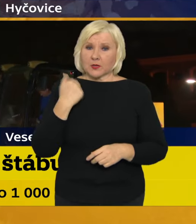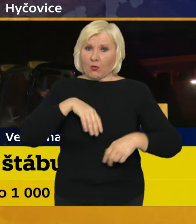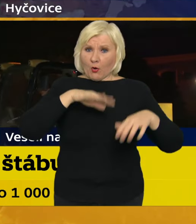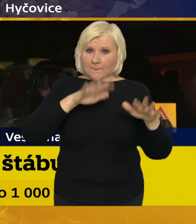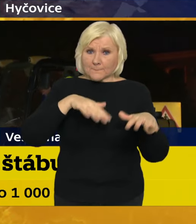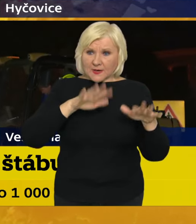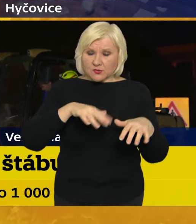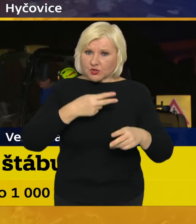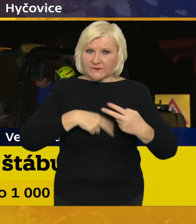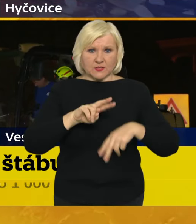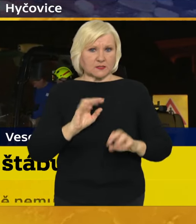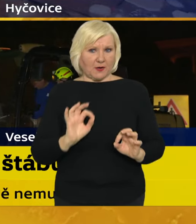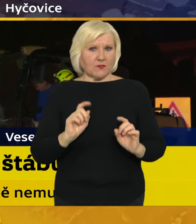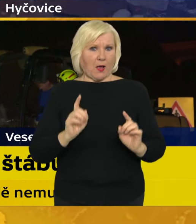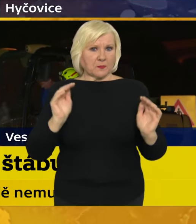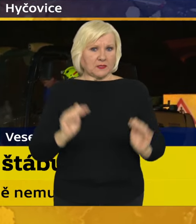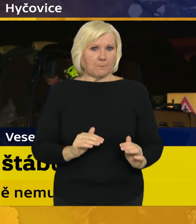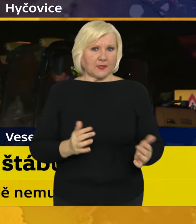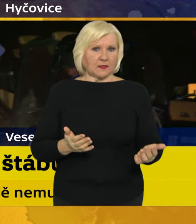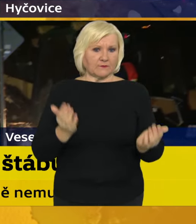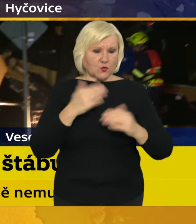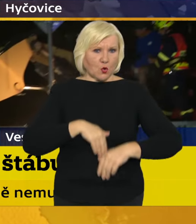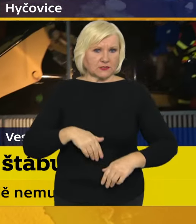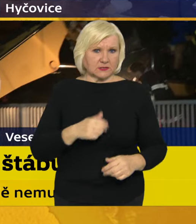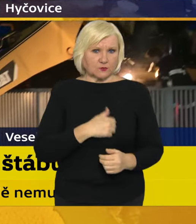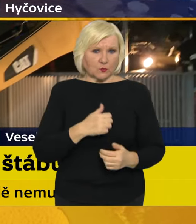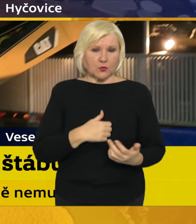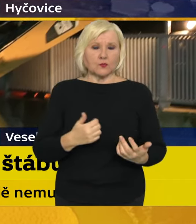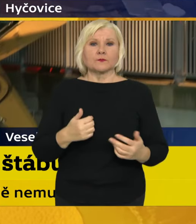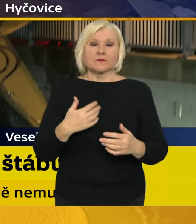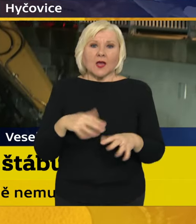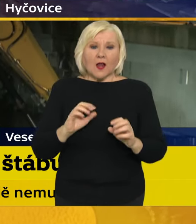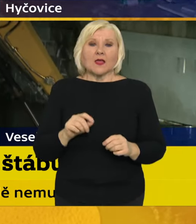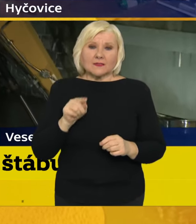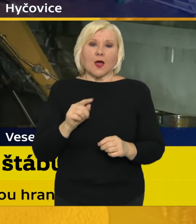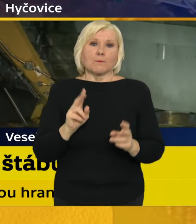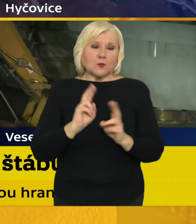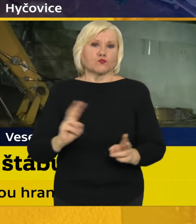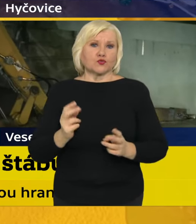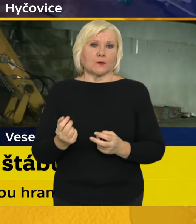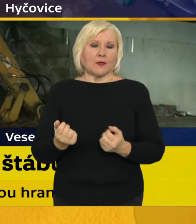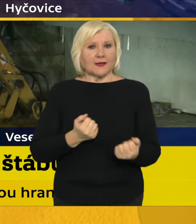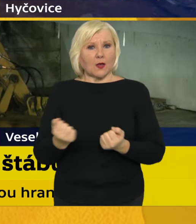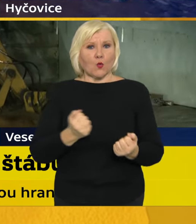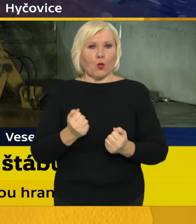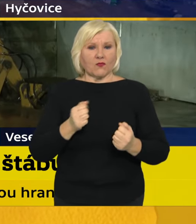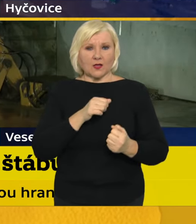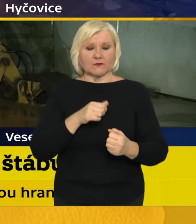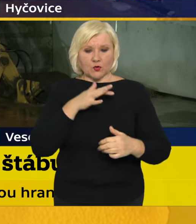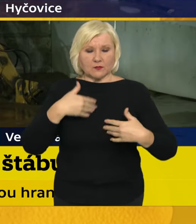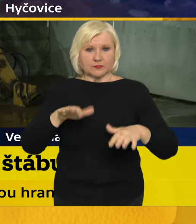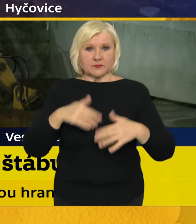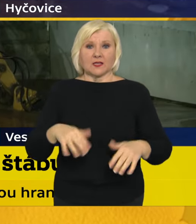původně predikováno v noci na neděli. Nicméně jsme schopni tam regulovat odtok. Jsme tam na nějakých 220